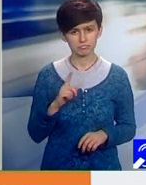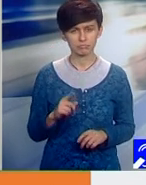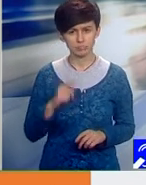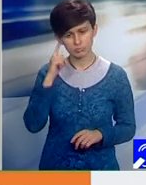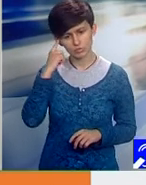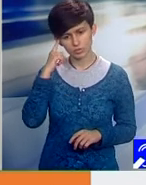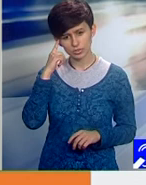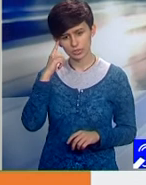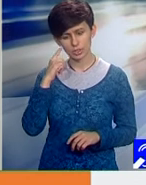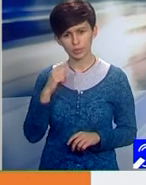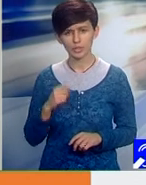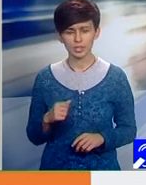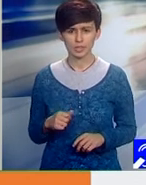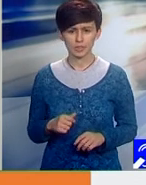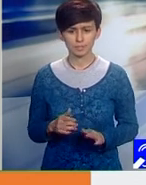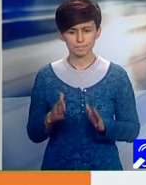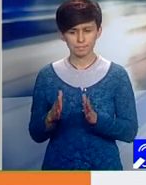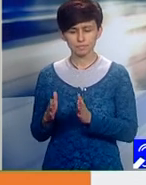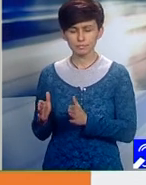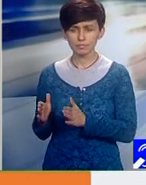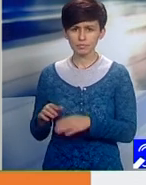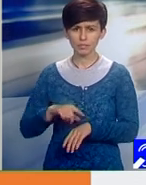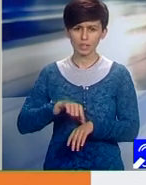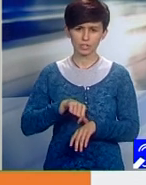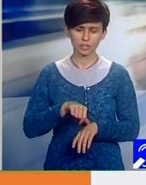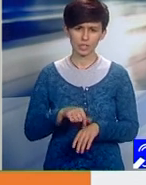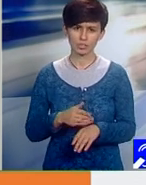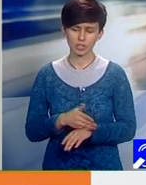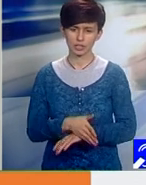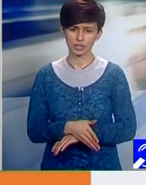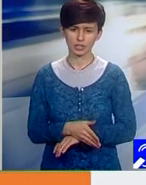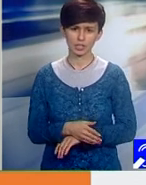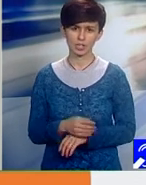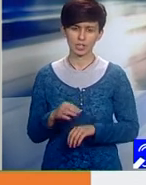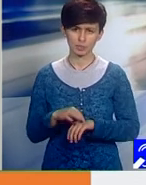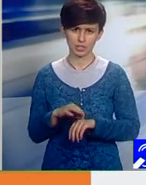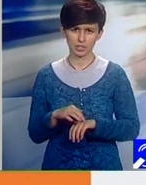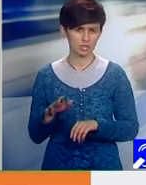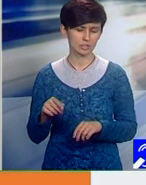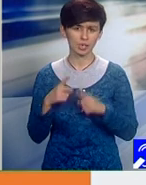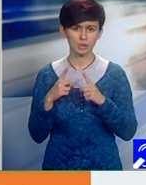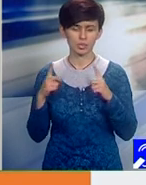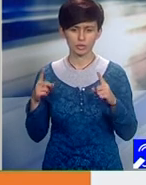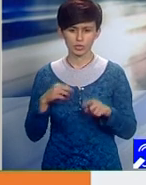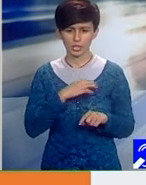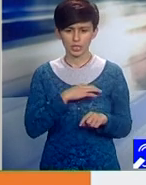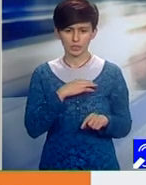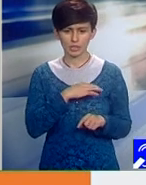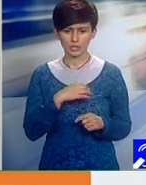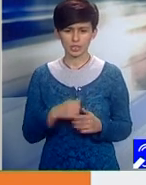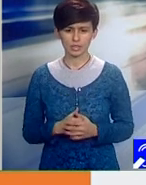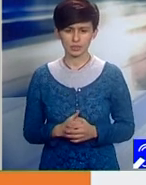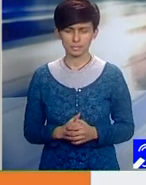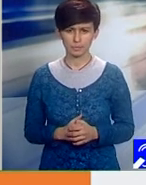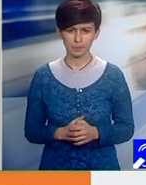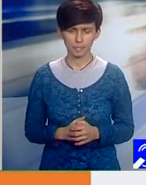în orarul de integrare clinică, dân și să aibă cursuri la universitate. Nu-i mai